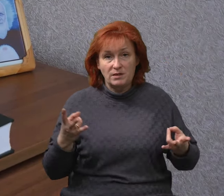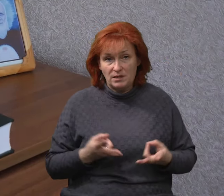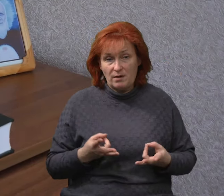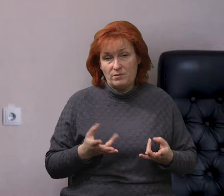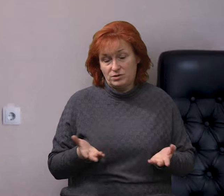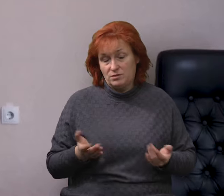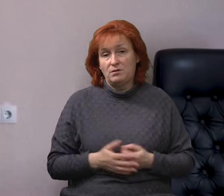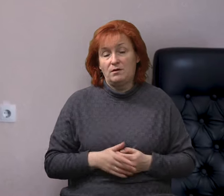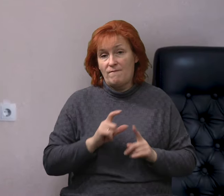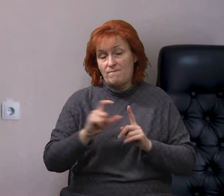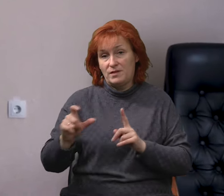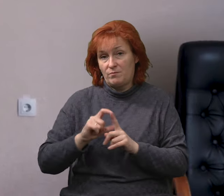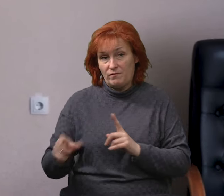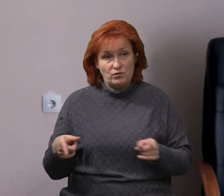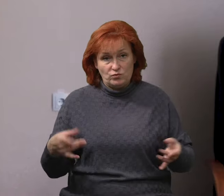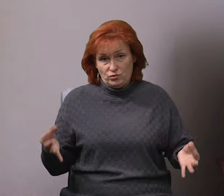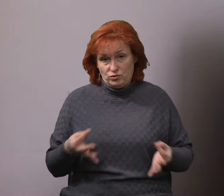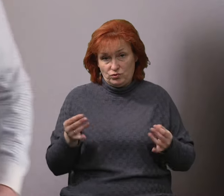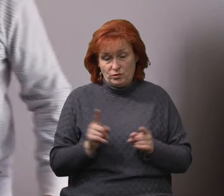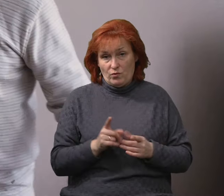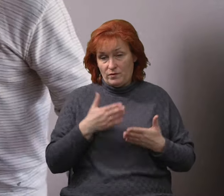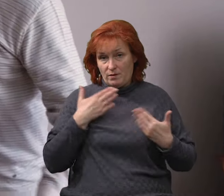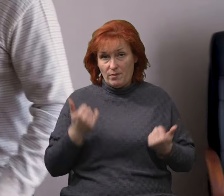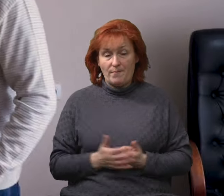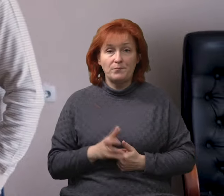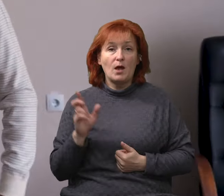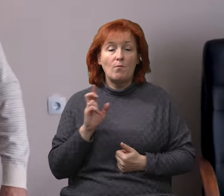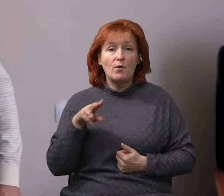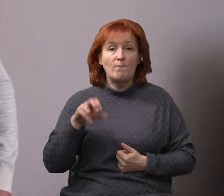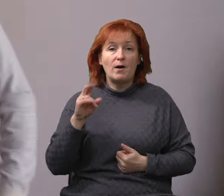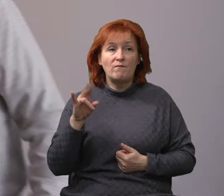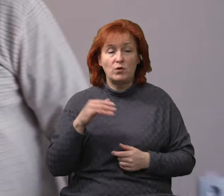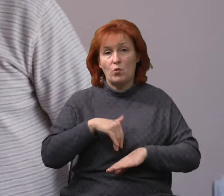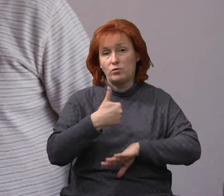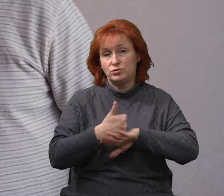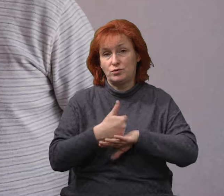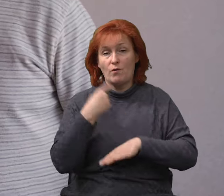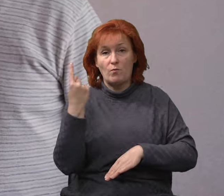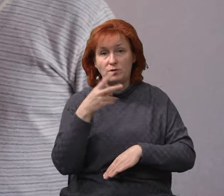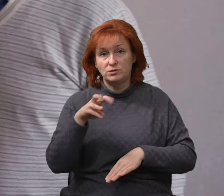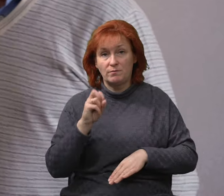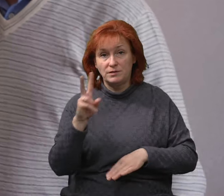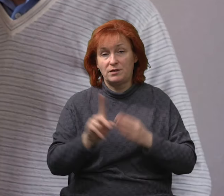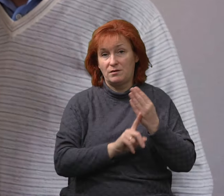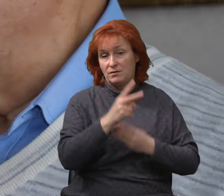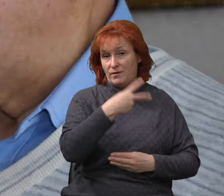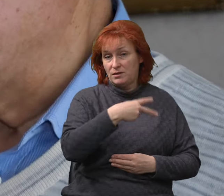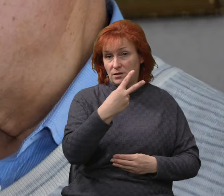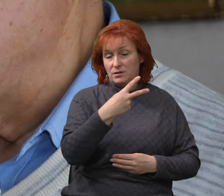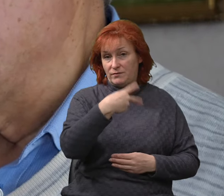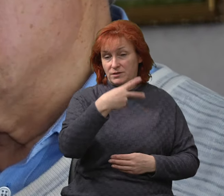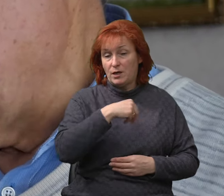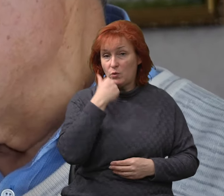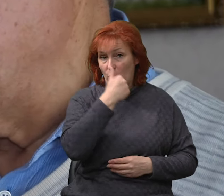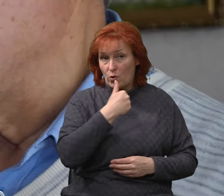відповідати. Ось кабінет. Нічого тут такого немає. Богдан Павлюк очолює обласну МСЕК з 2020 року. Зміни,